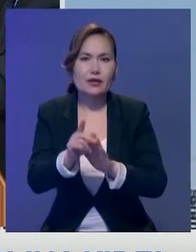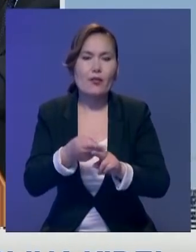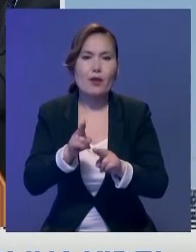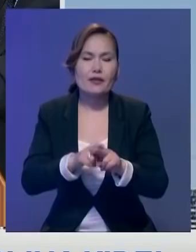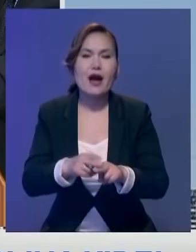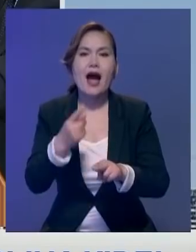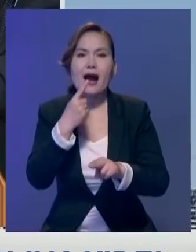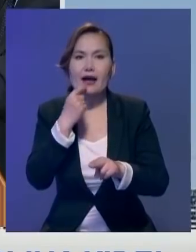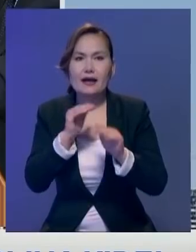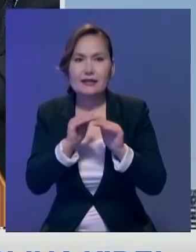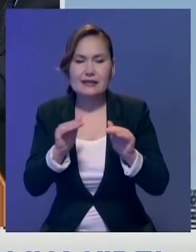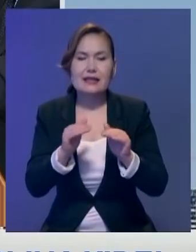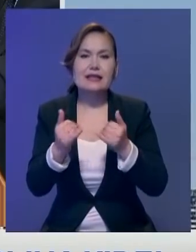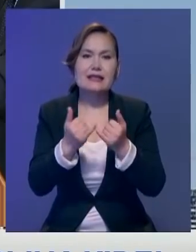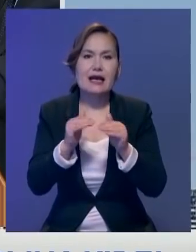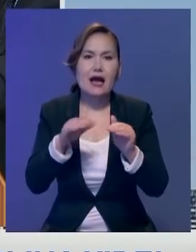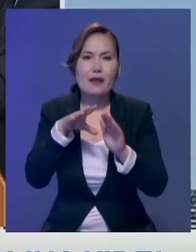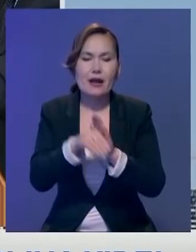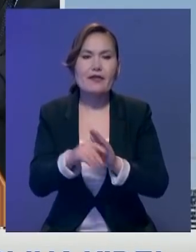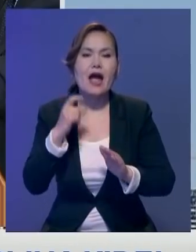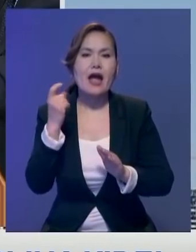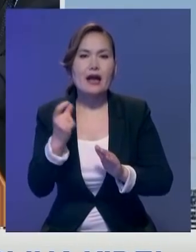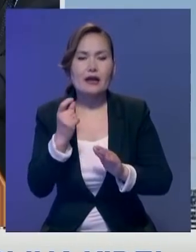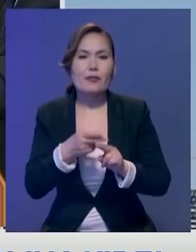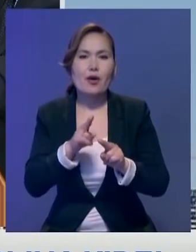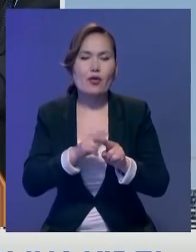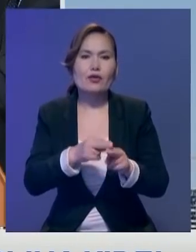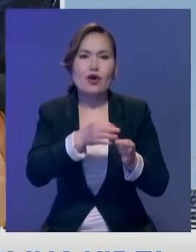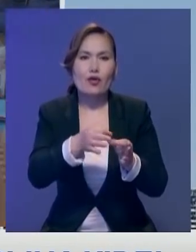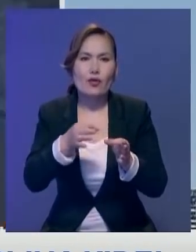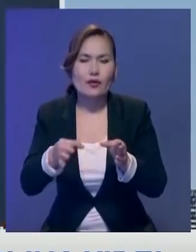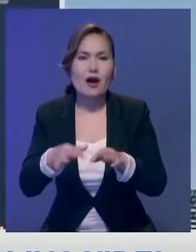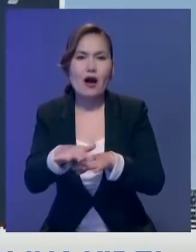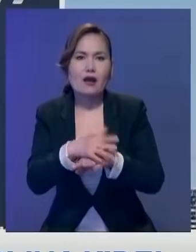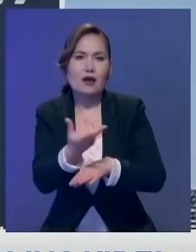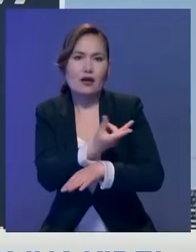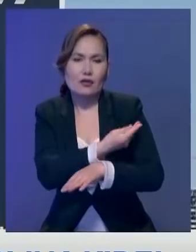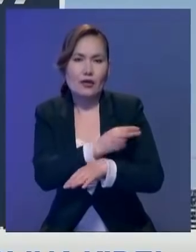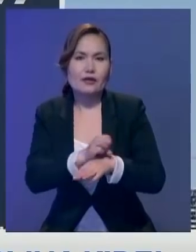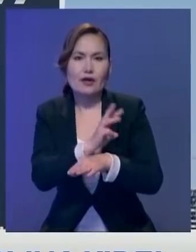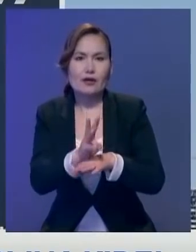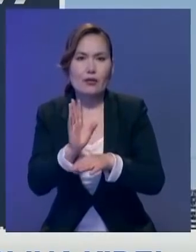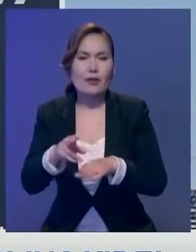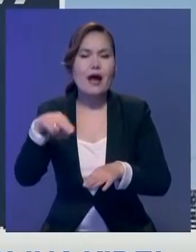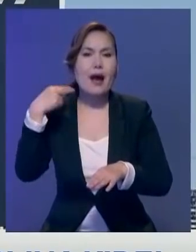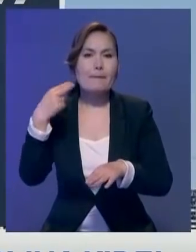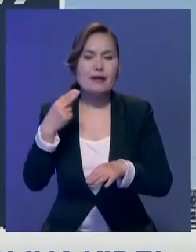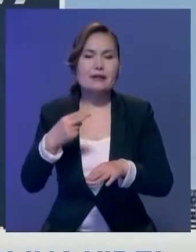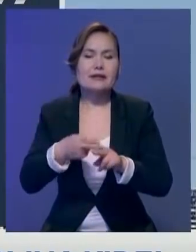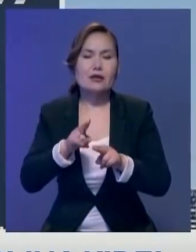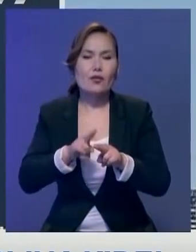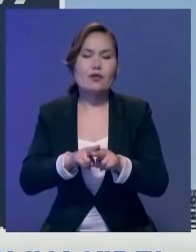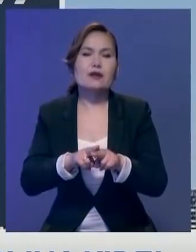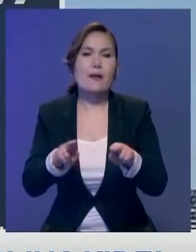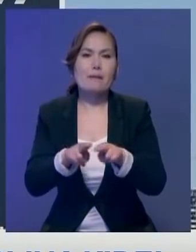қызыл және сары аймақ кезінде экономиканың әртүрлі секторының қауіпсіз жұмысы түйіне мүмкіндік бермек. Мұны президент қабылдауында болған